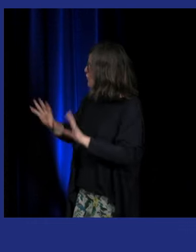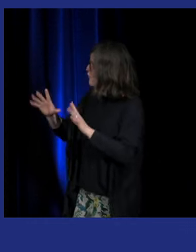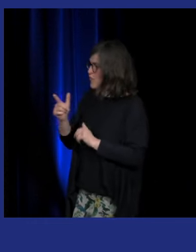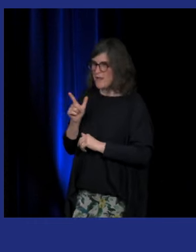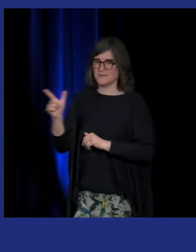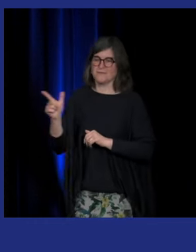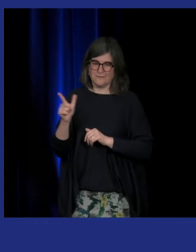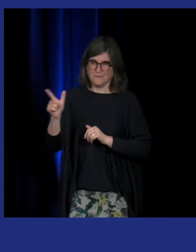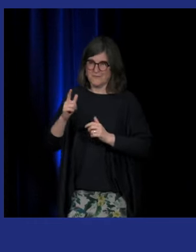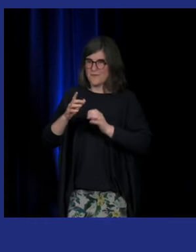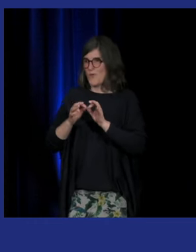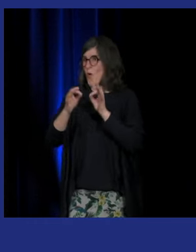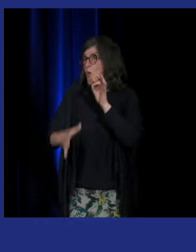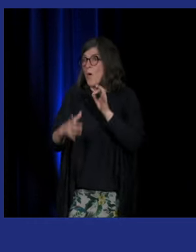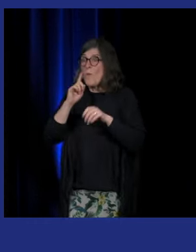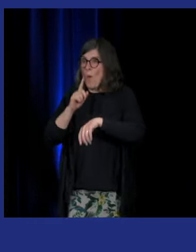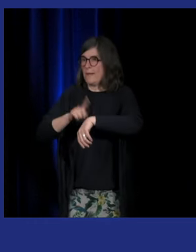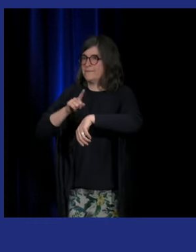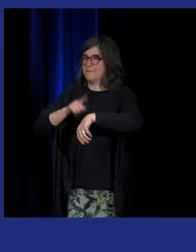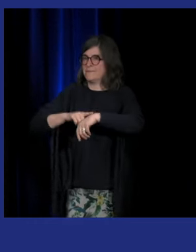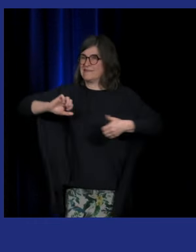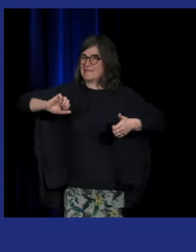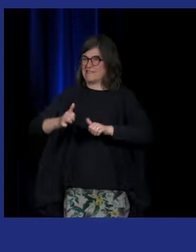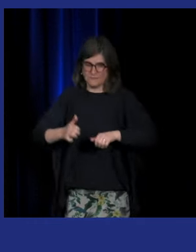conclure parce que voilà on n'a plus le temps